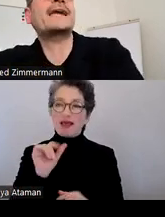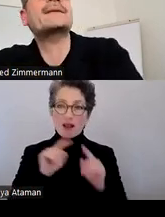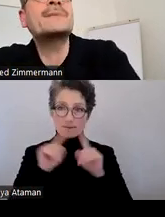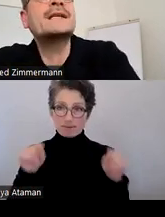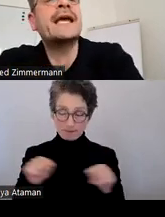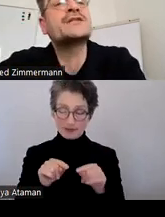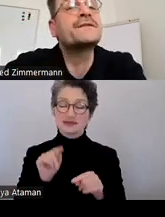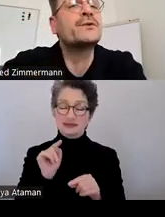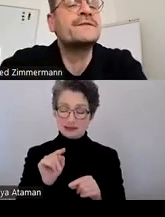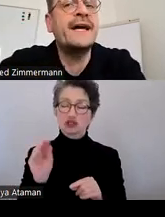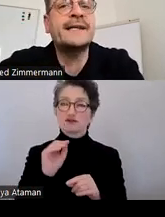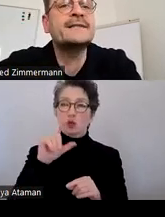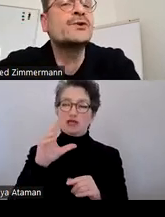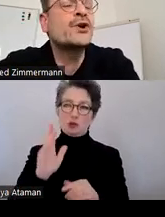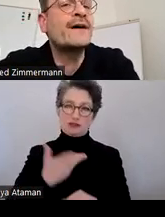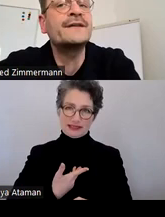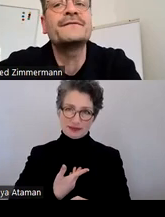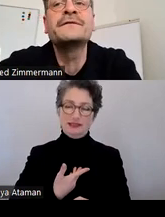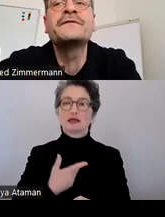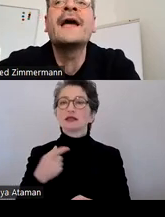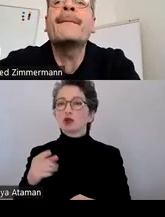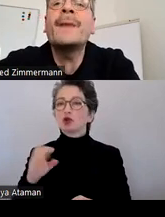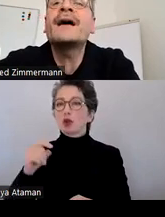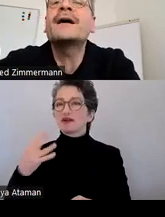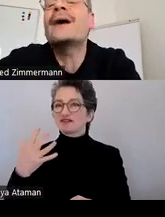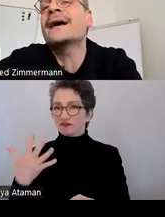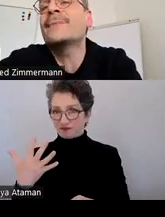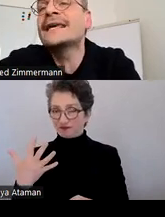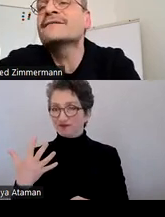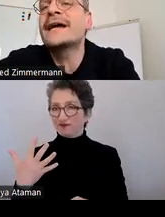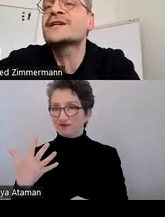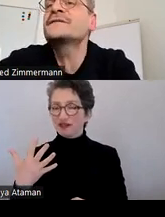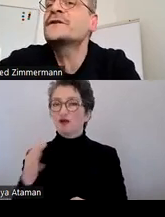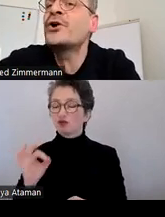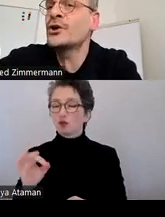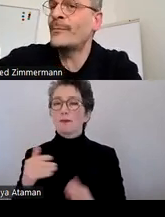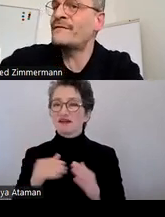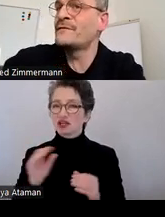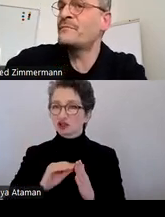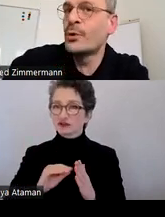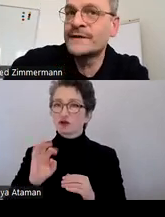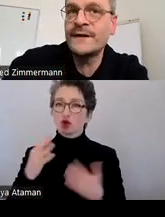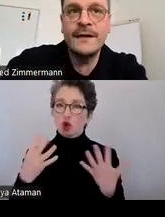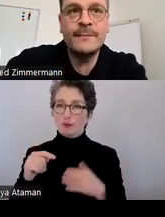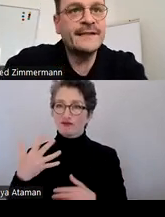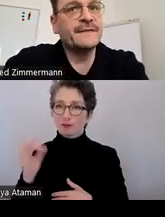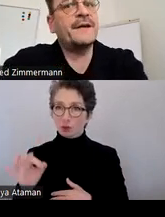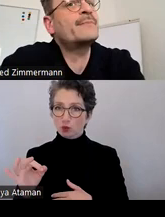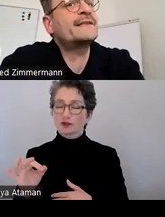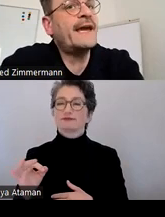die also bei dem Mittellängen-Schriftgrößenverhältnis 0,45 bei einer barrierefreien Schrift von 9,5 Punkt